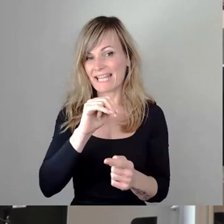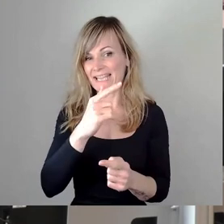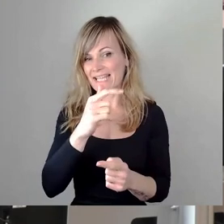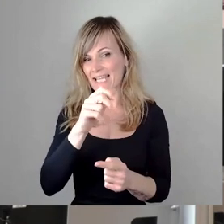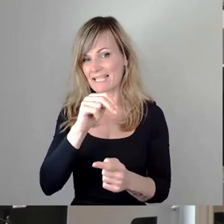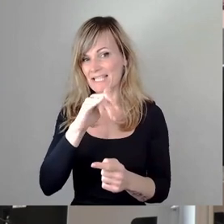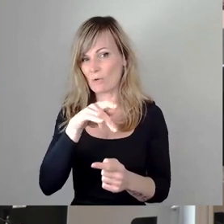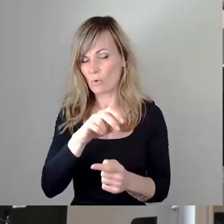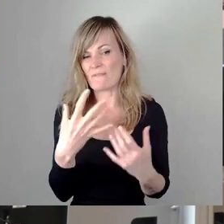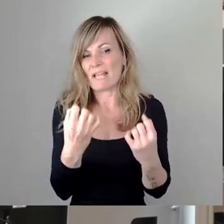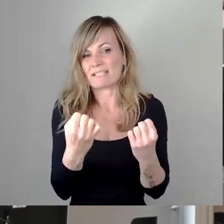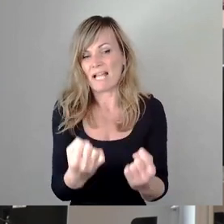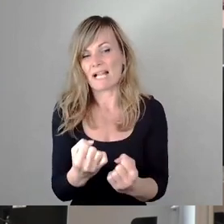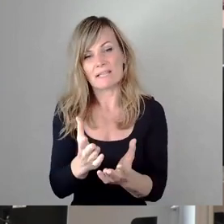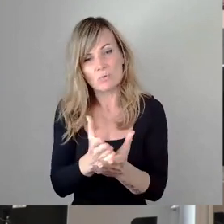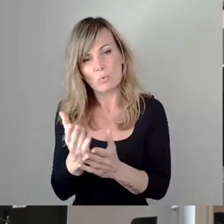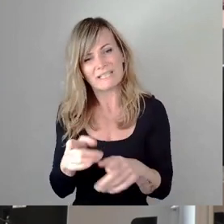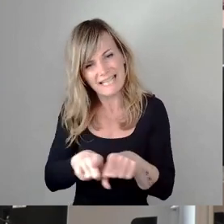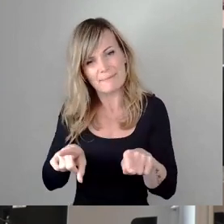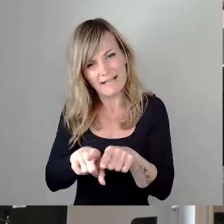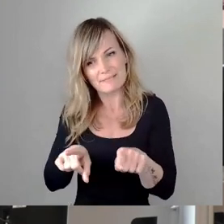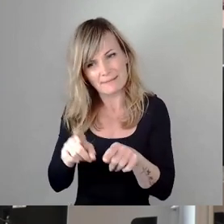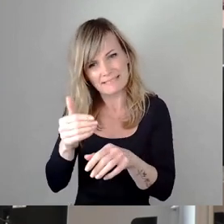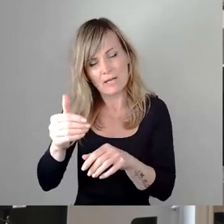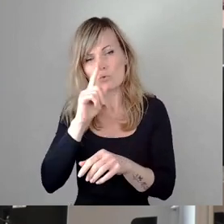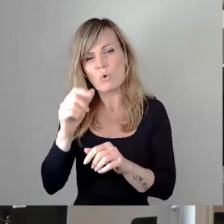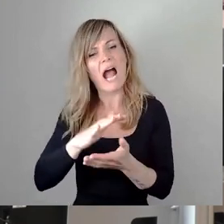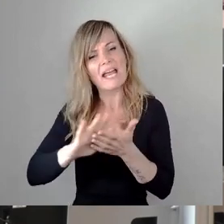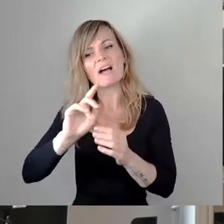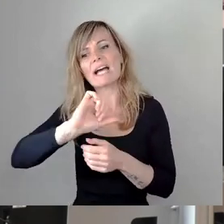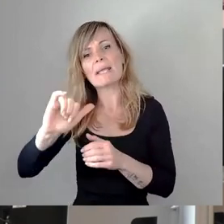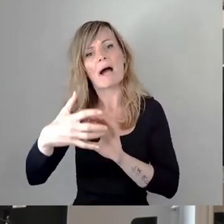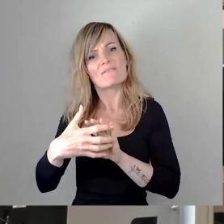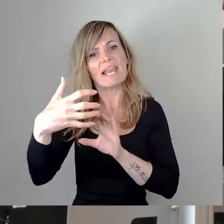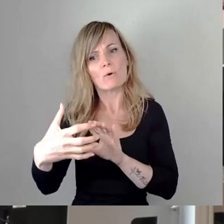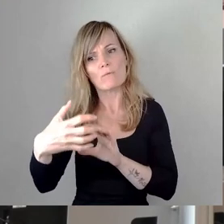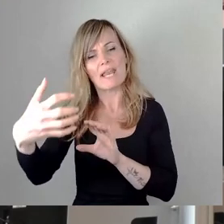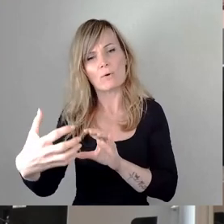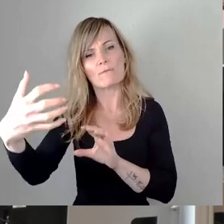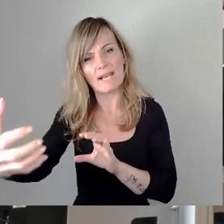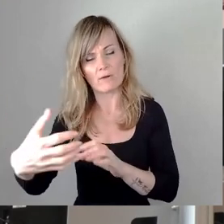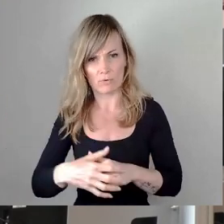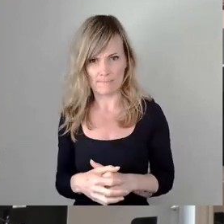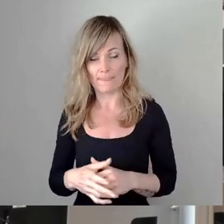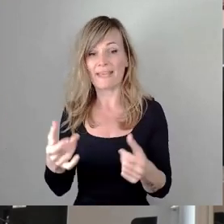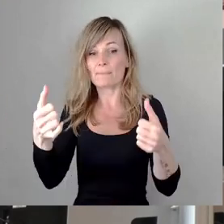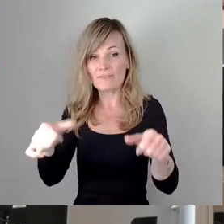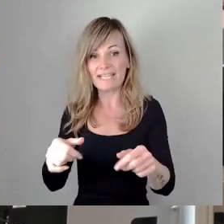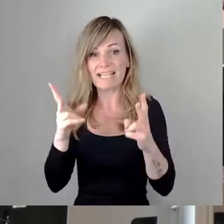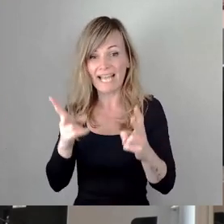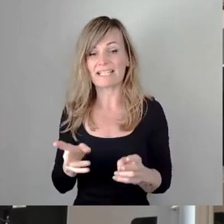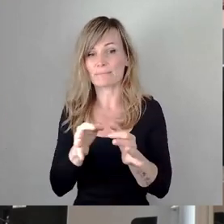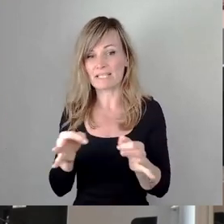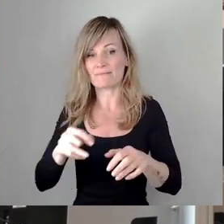quo durch Fortsetzung, Verlängerung der aktuellen Situation steht der Pflicht zum rechtmäßigen Verwaltungshandeln durch